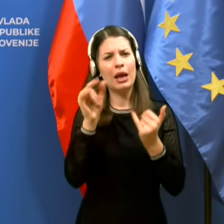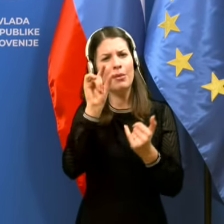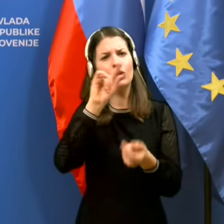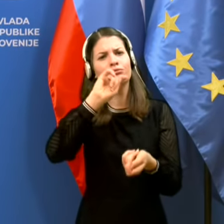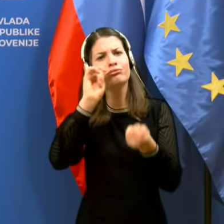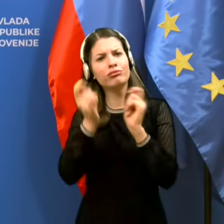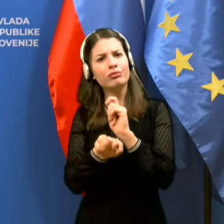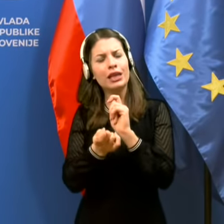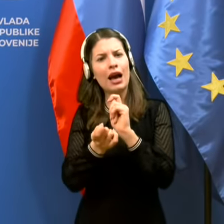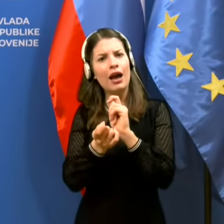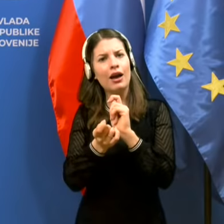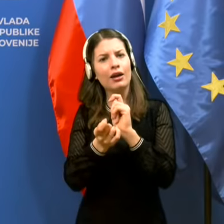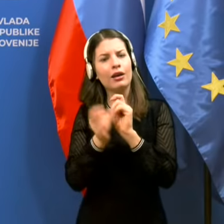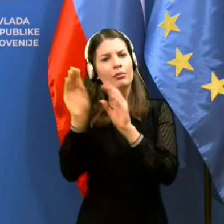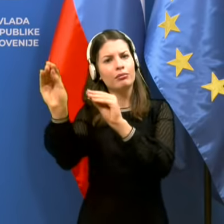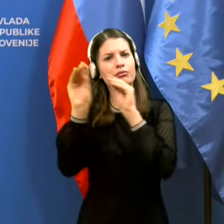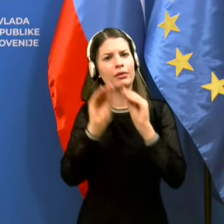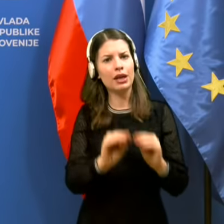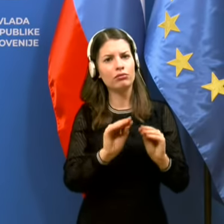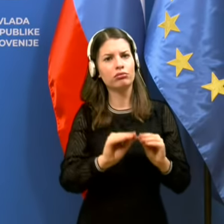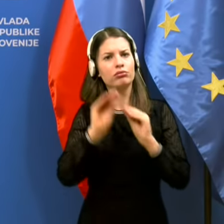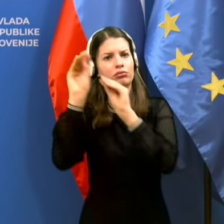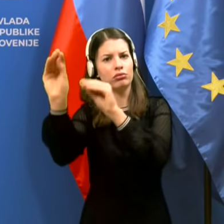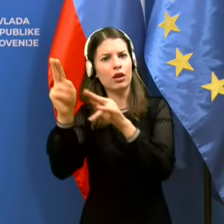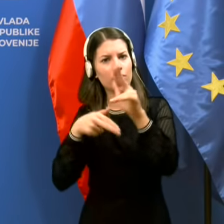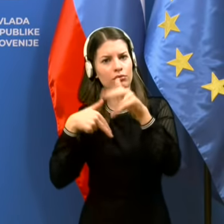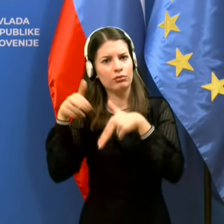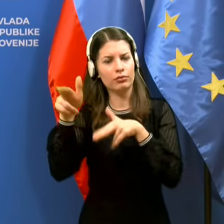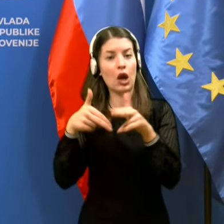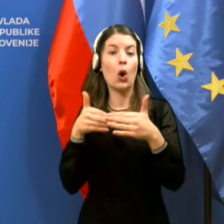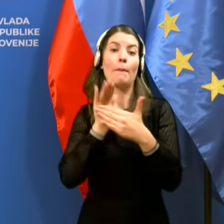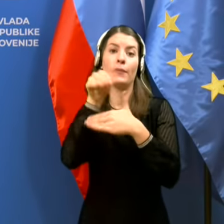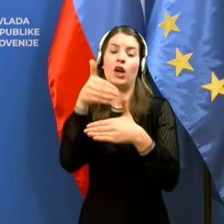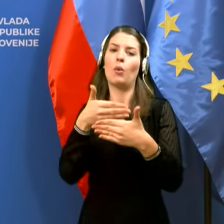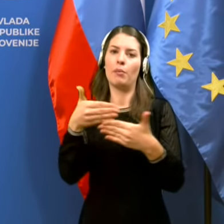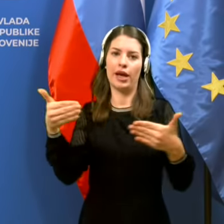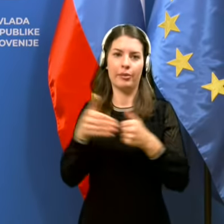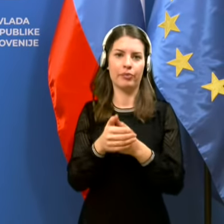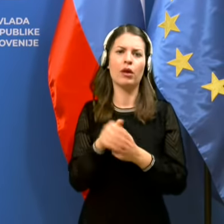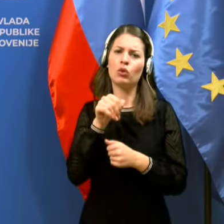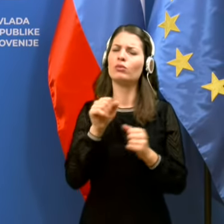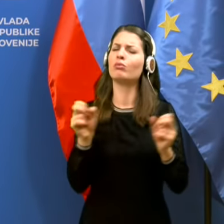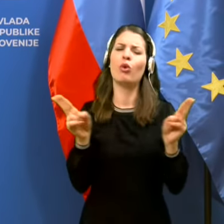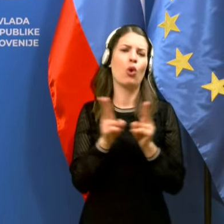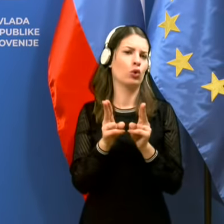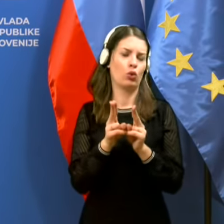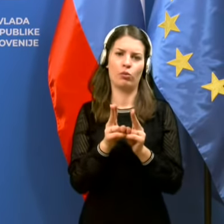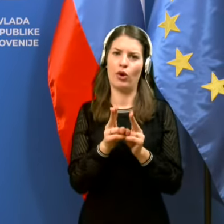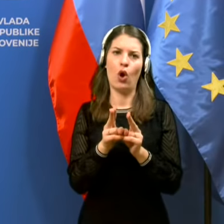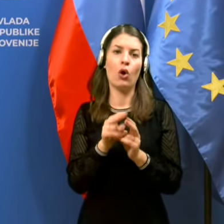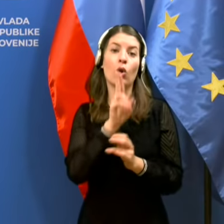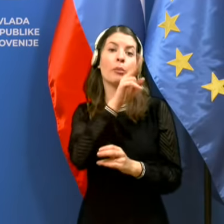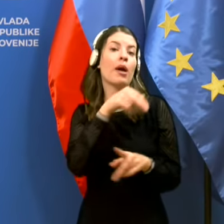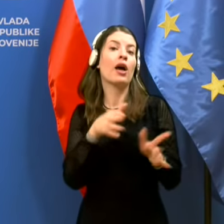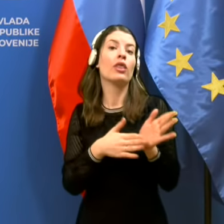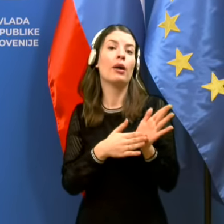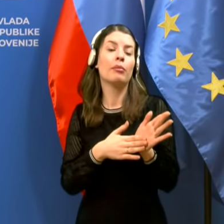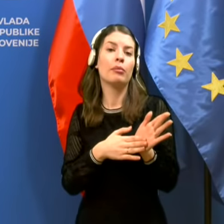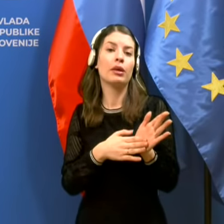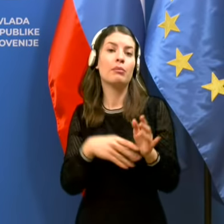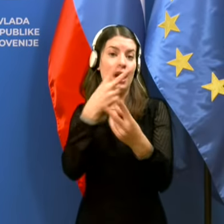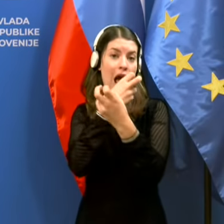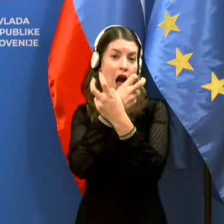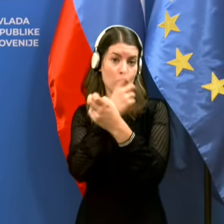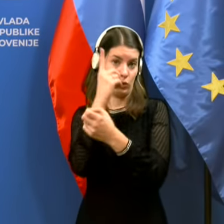spremenila prihajanje, se pravi, pretoka državne meje. Je pa zelo podobna, kot jo maja recimo že sedaj Republika